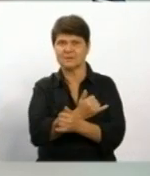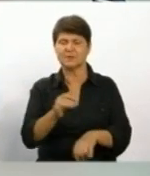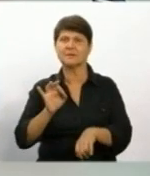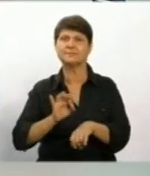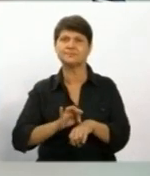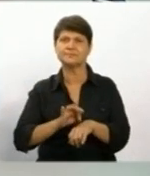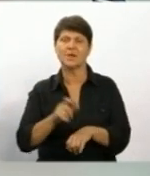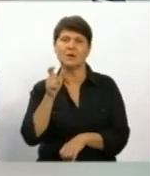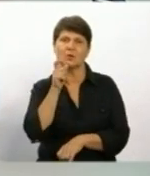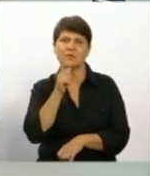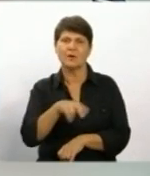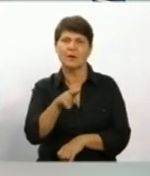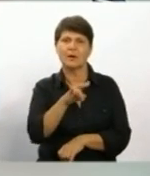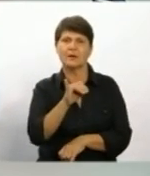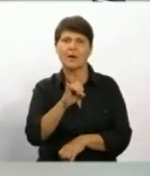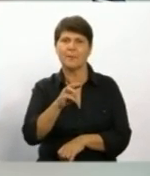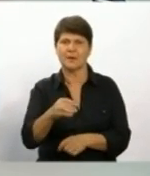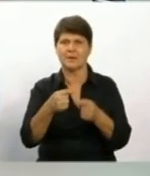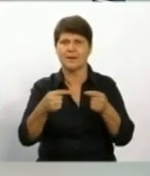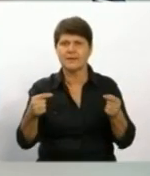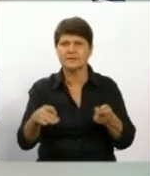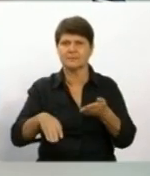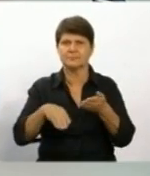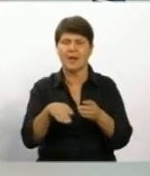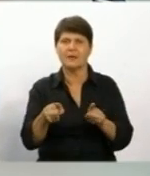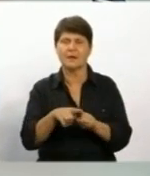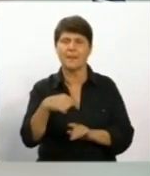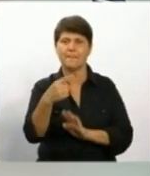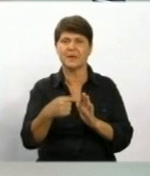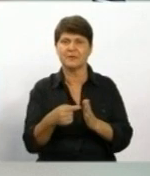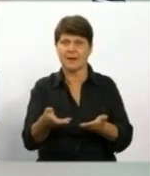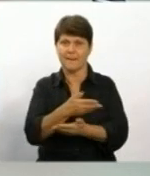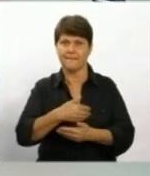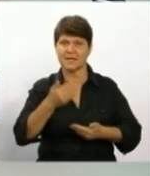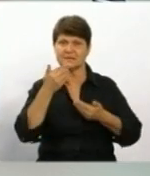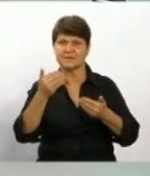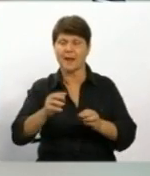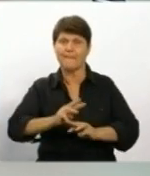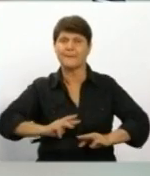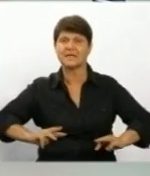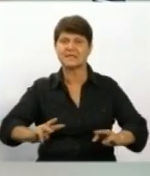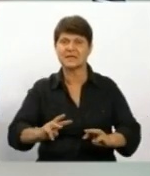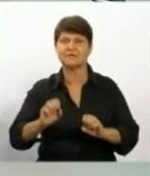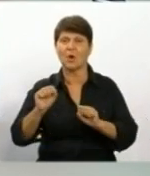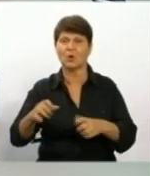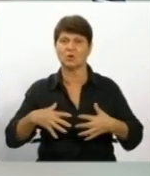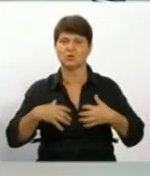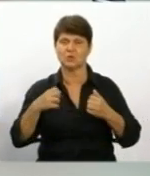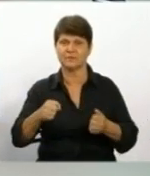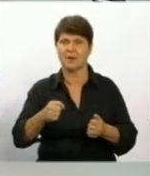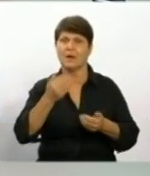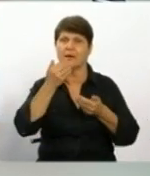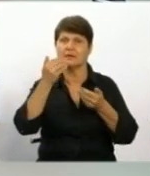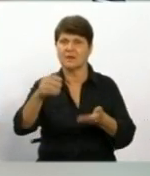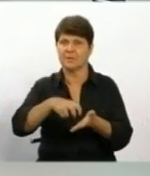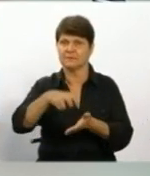цукровий діабет всіма розхідними матеріалами? З таким питанням ми звернулися до Міністерства охорони здоров'я, надіслали запит.